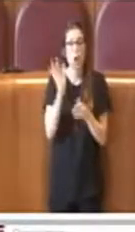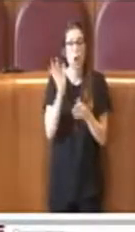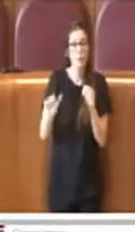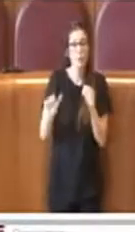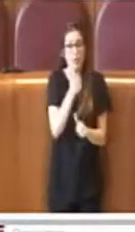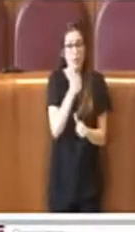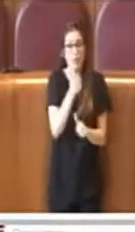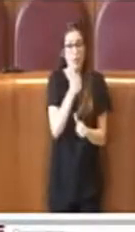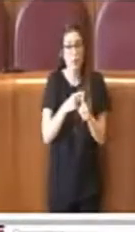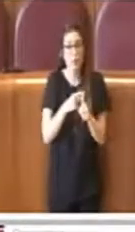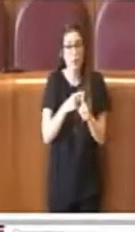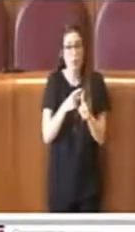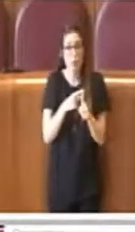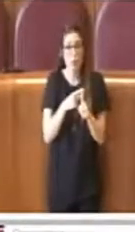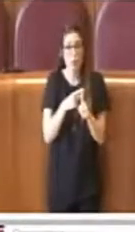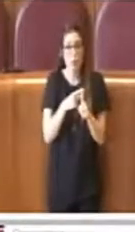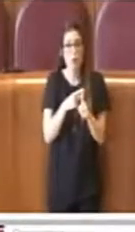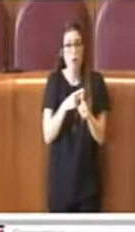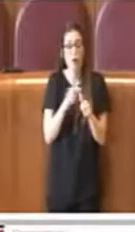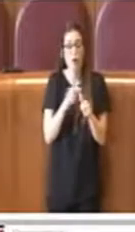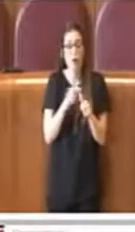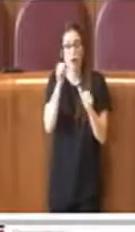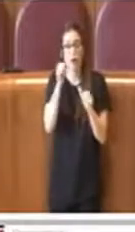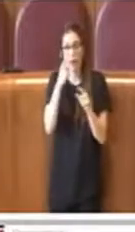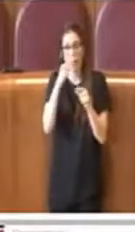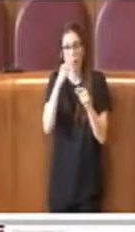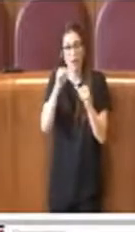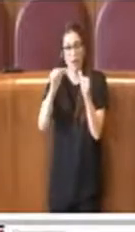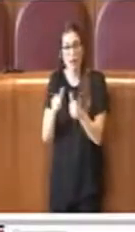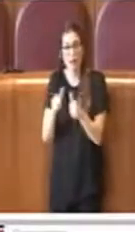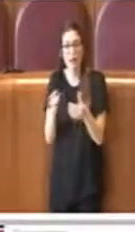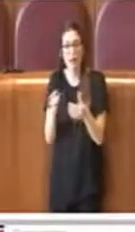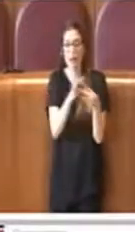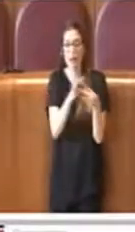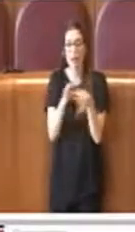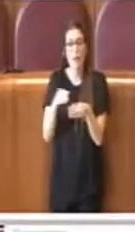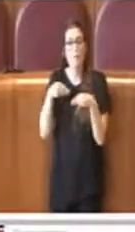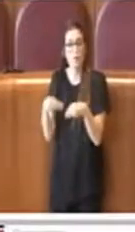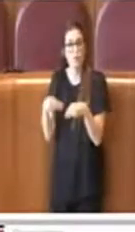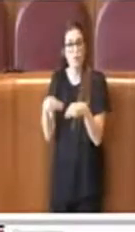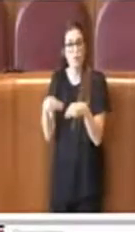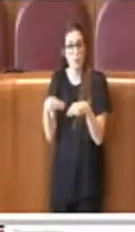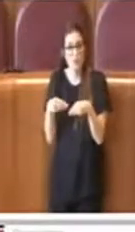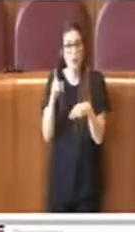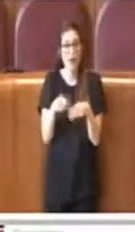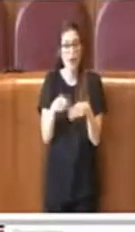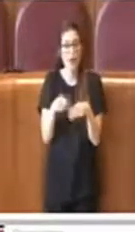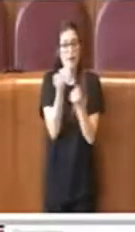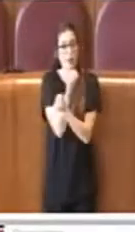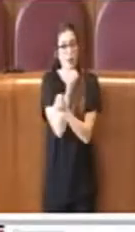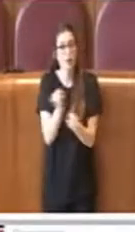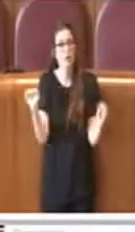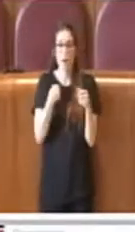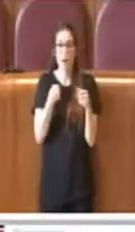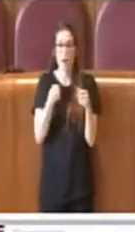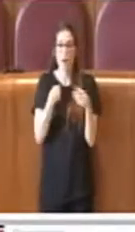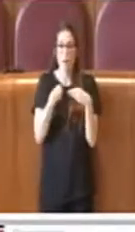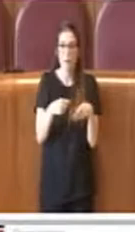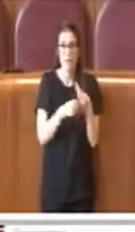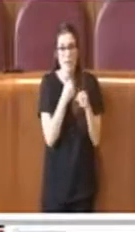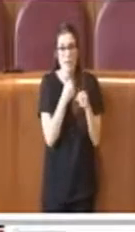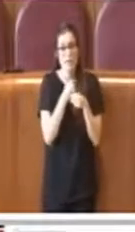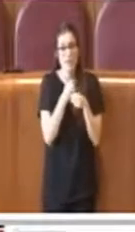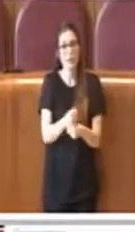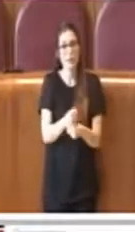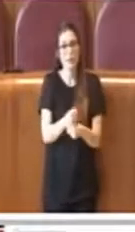unire gli aspetti più rilevanti legati alla partecipazione, come dicevo prima, ma anche alla democraticità, alla rappresentatività, alla